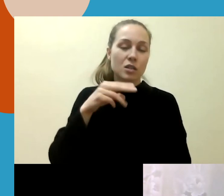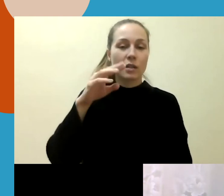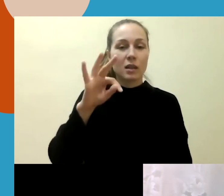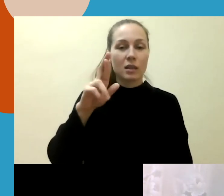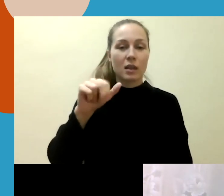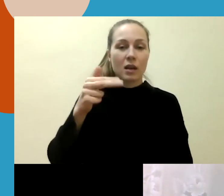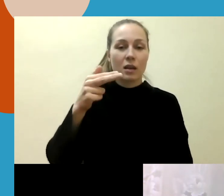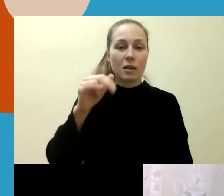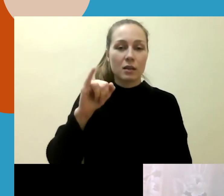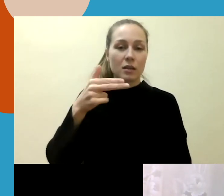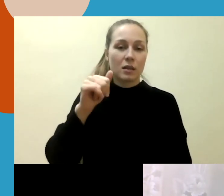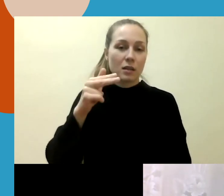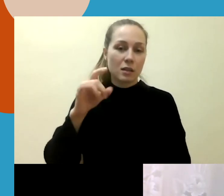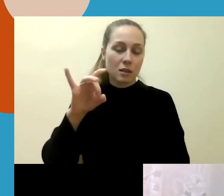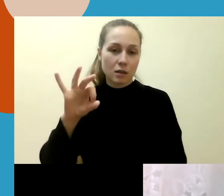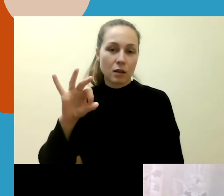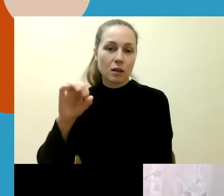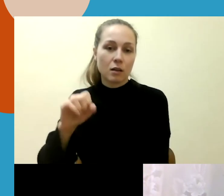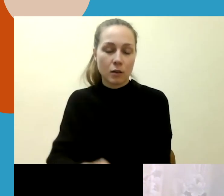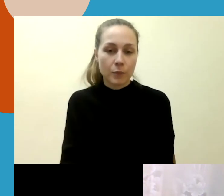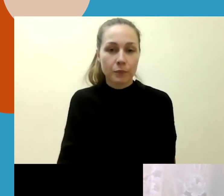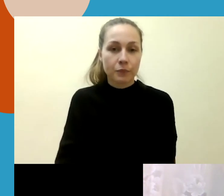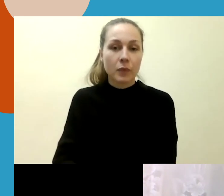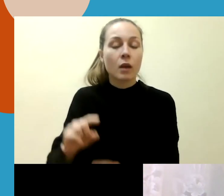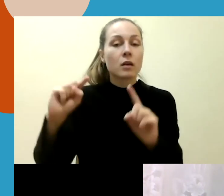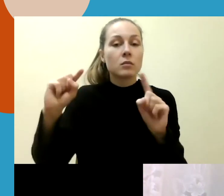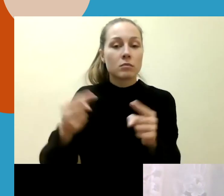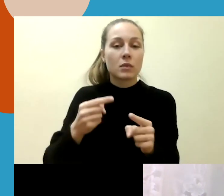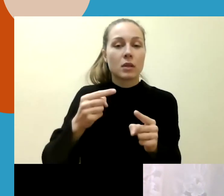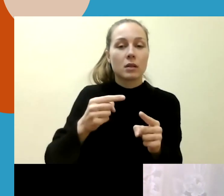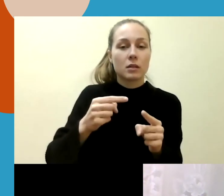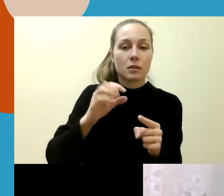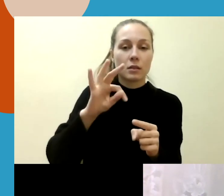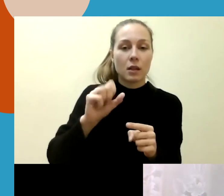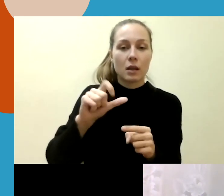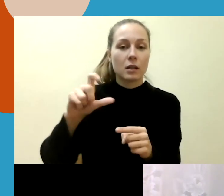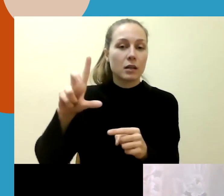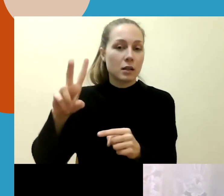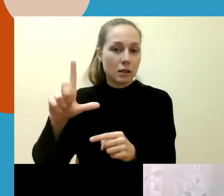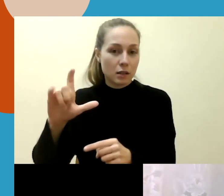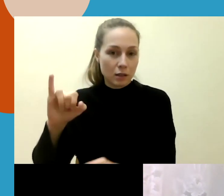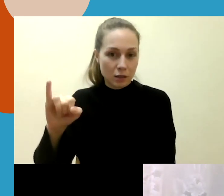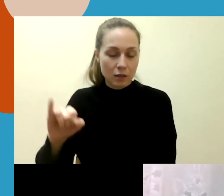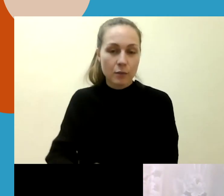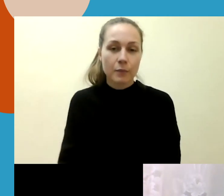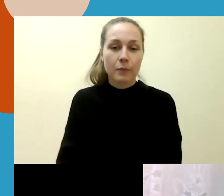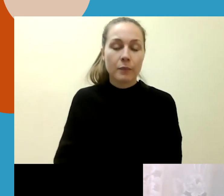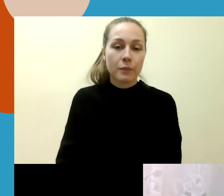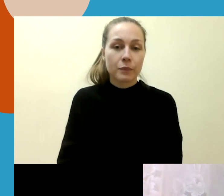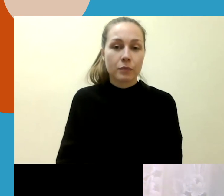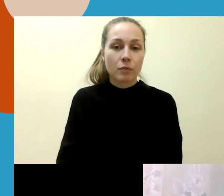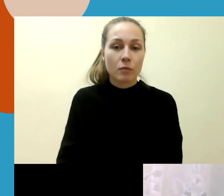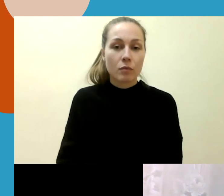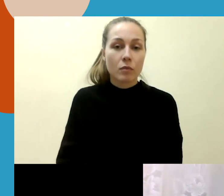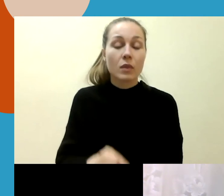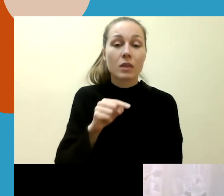Hate Crime for Law Enforcement, sutrumpintai dar tahlė naudojamas žodis. Tai tos